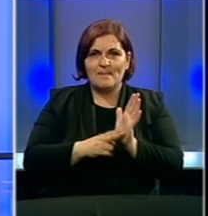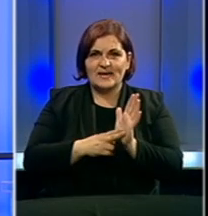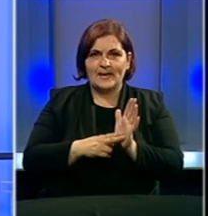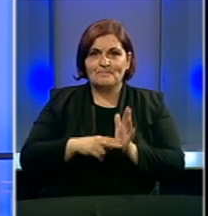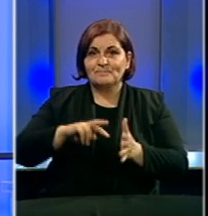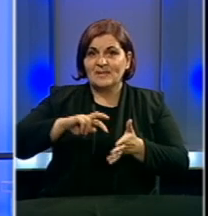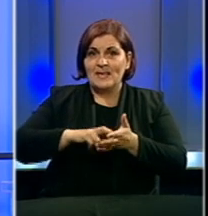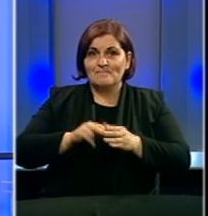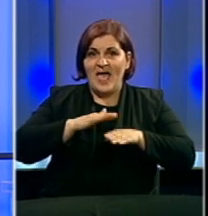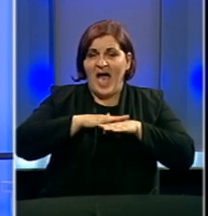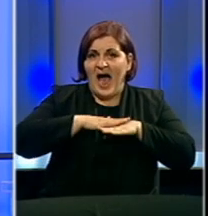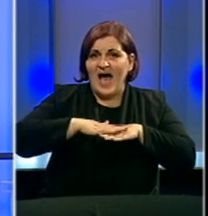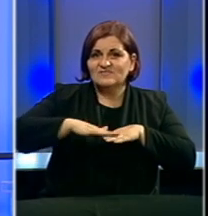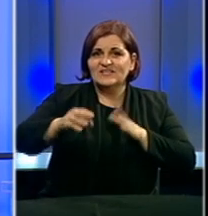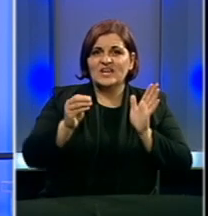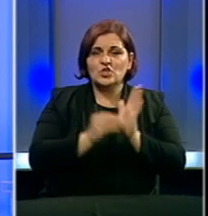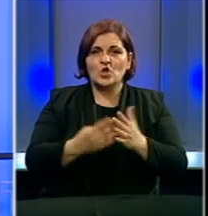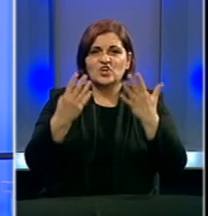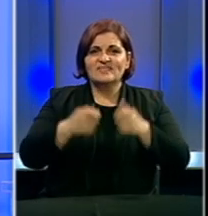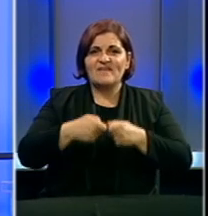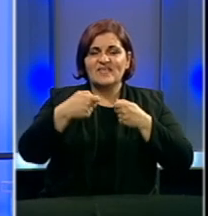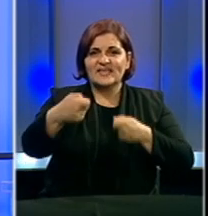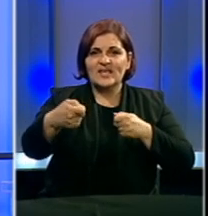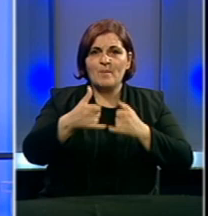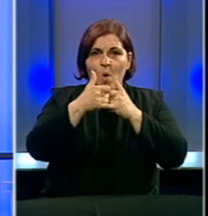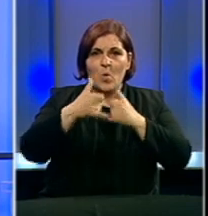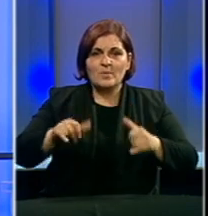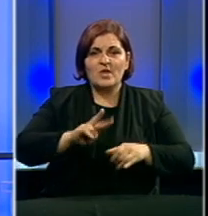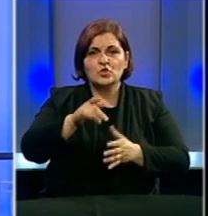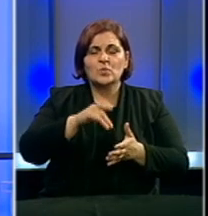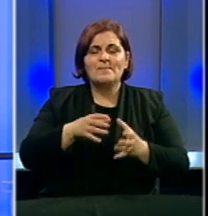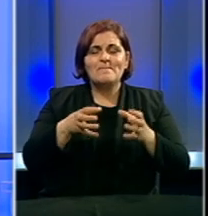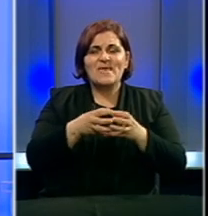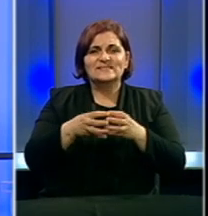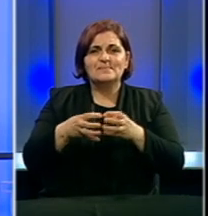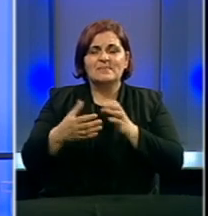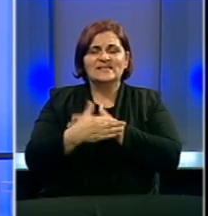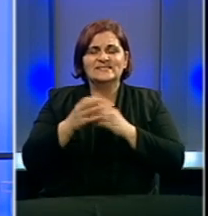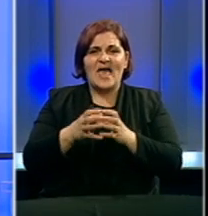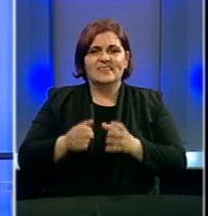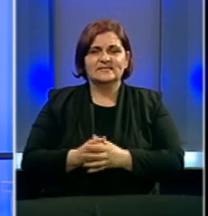maraka. Planirano je asfaltiranje još 9 kilometara u gradu te drugim mjestnim zajednicama.